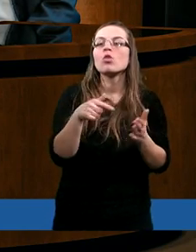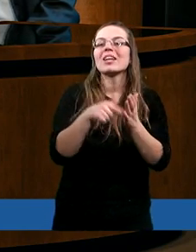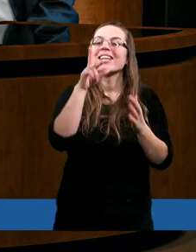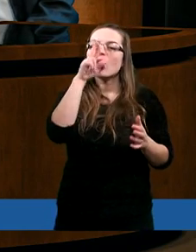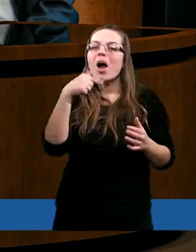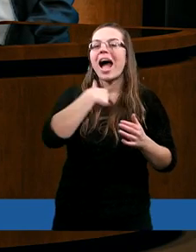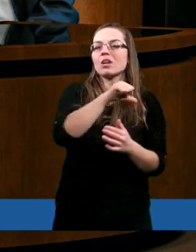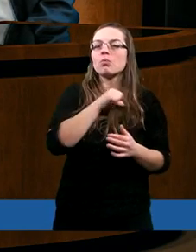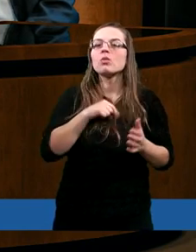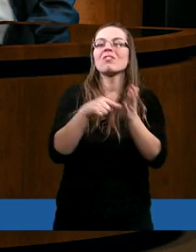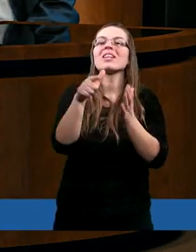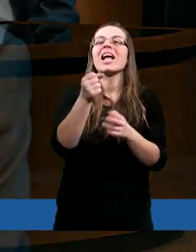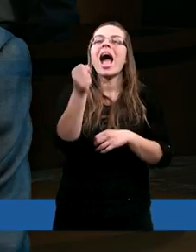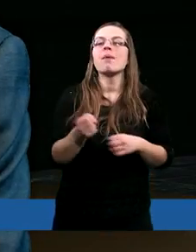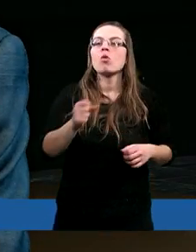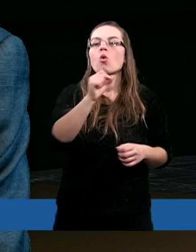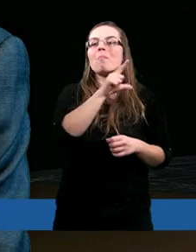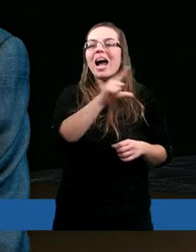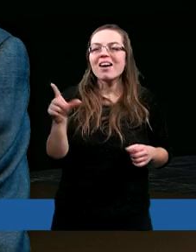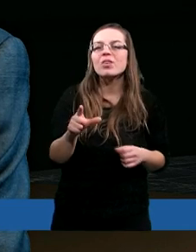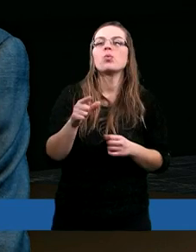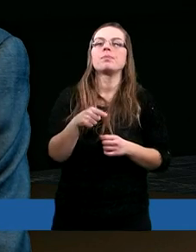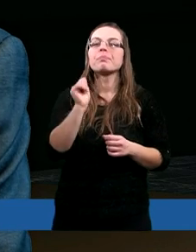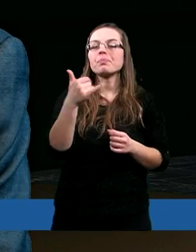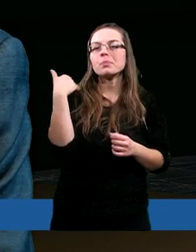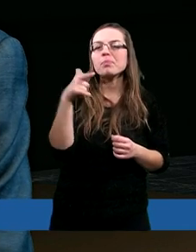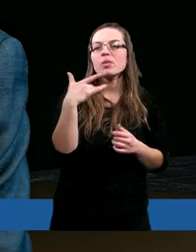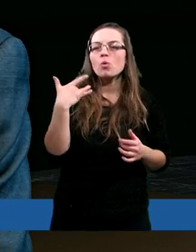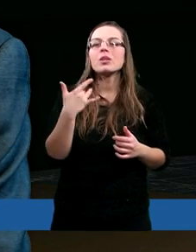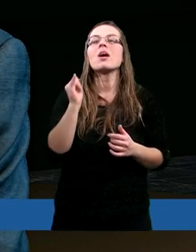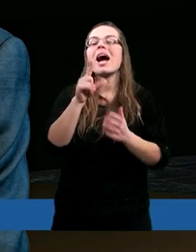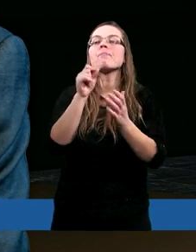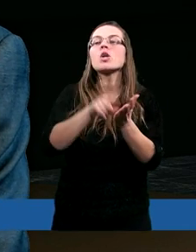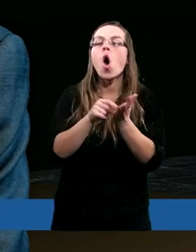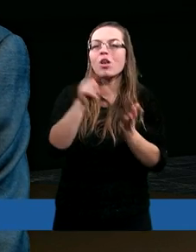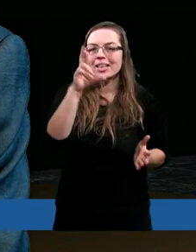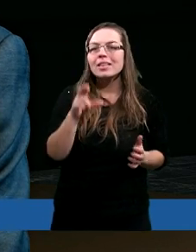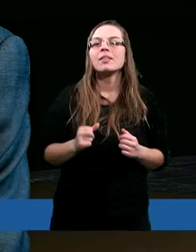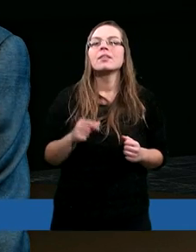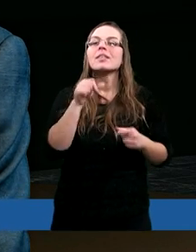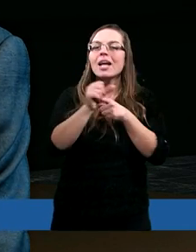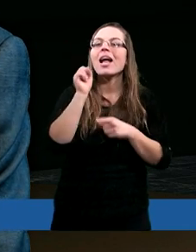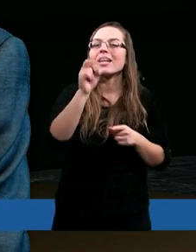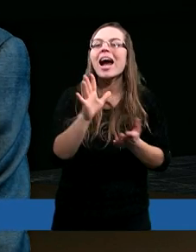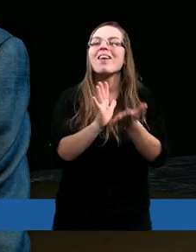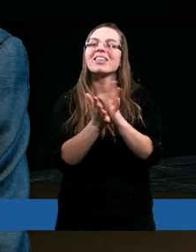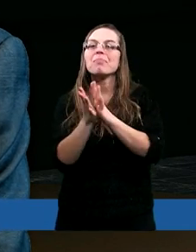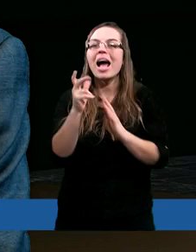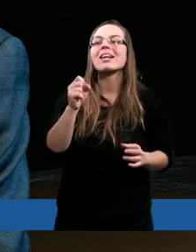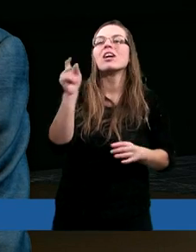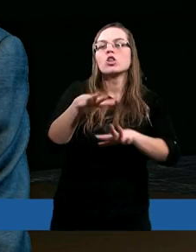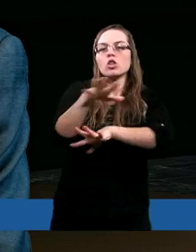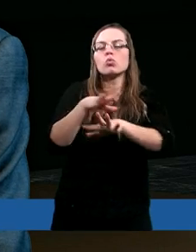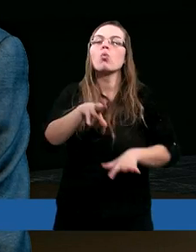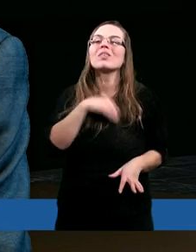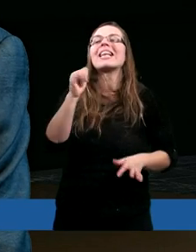się skojarzyło właśnie apostoł Paweł, czy nie wiem, Paweł, czy Piotr jest taka wzmianka, że Duch